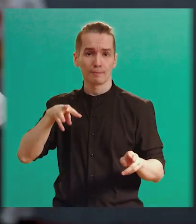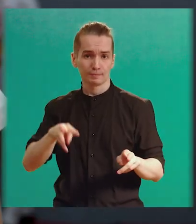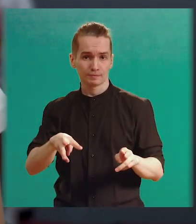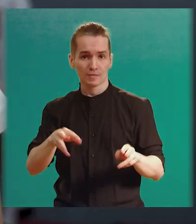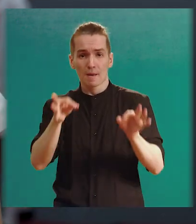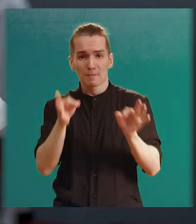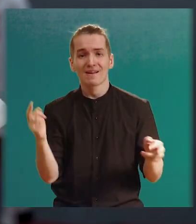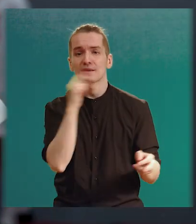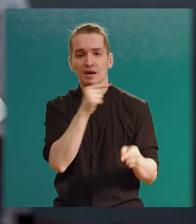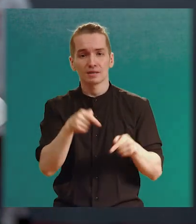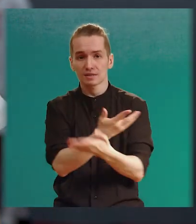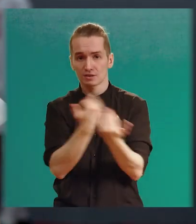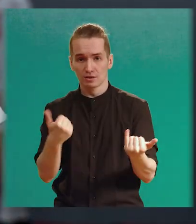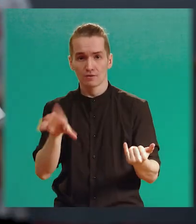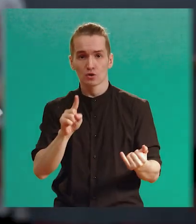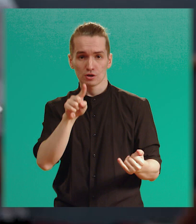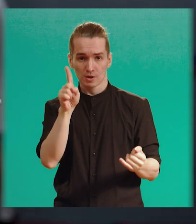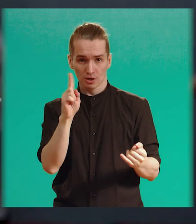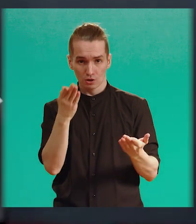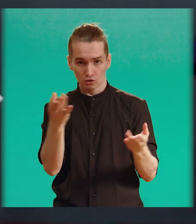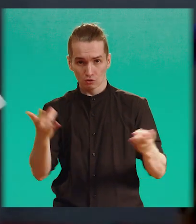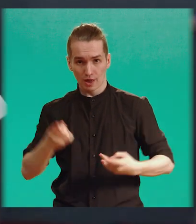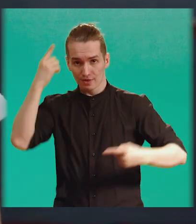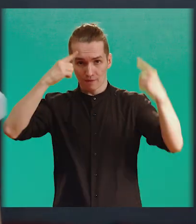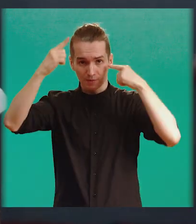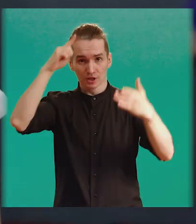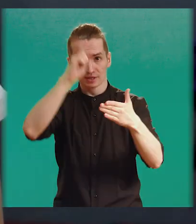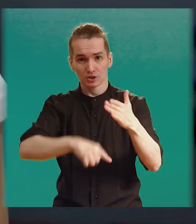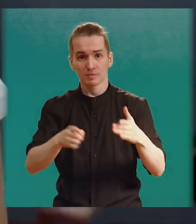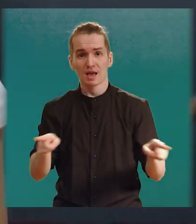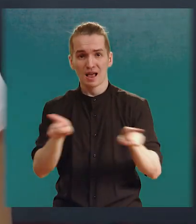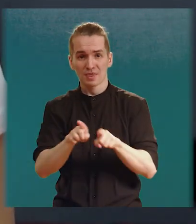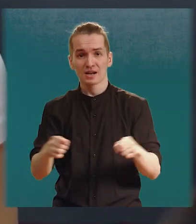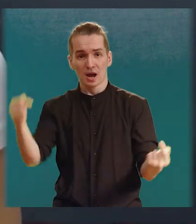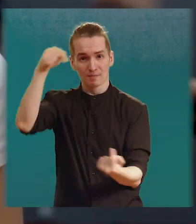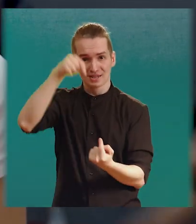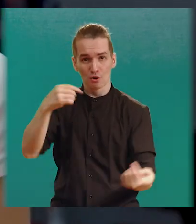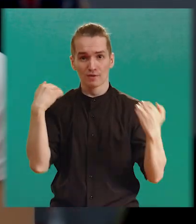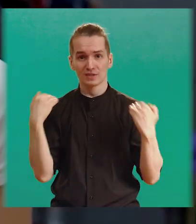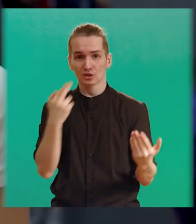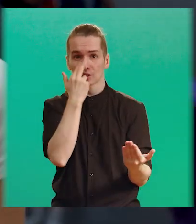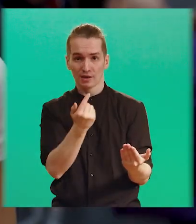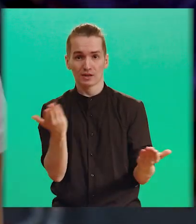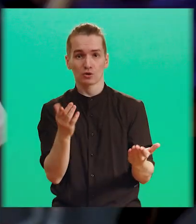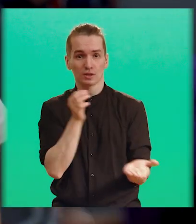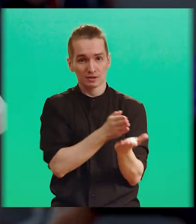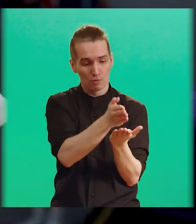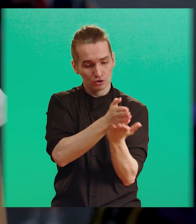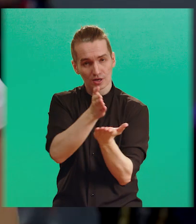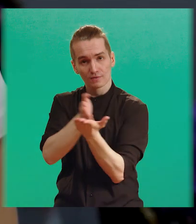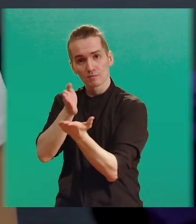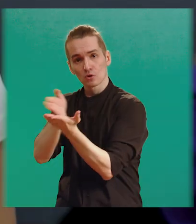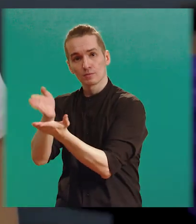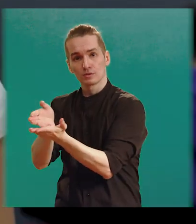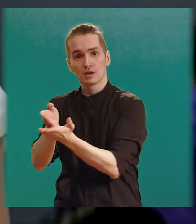Правильного и неправильного здесь нет. Все, что тебе нужно, это воображение и решимость, а также определенные физические навыки, которые ты можешь развить путем